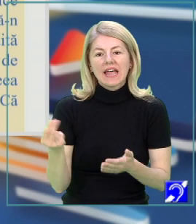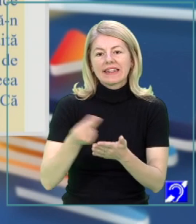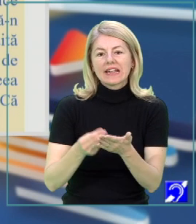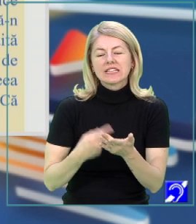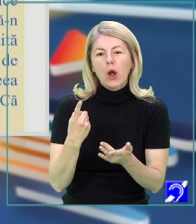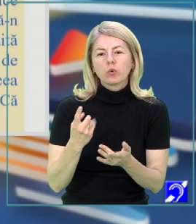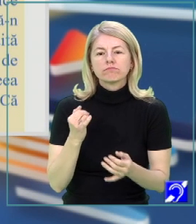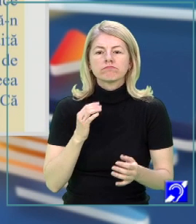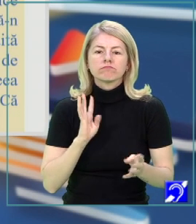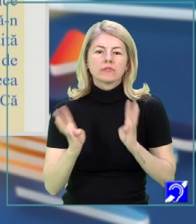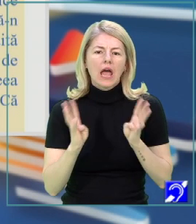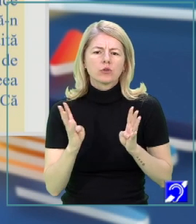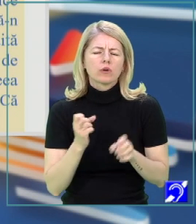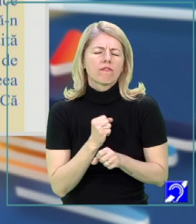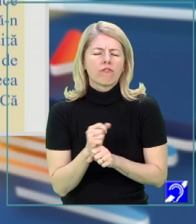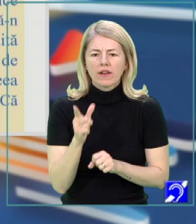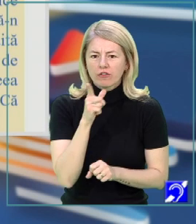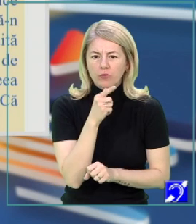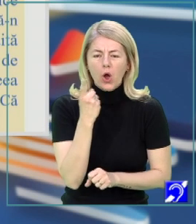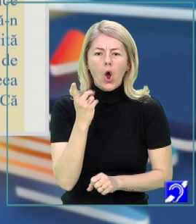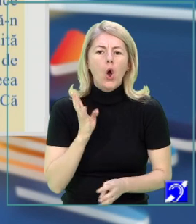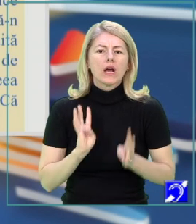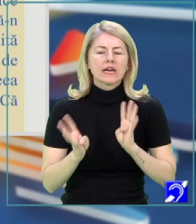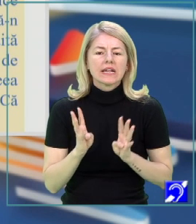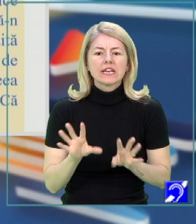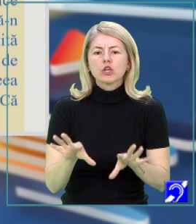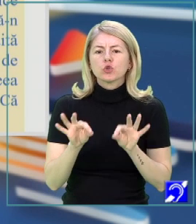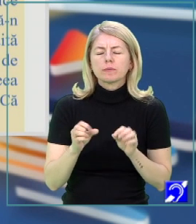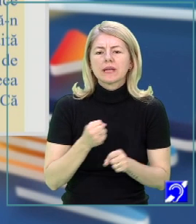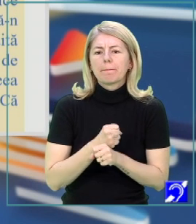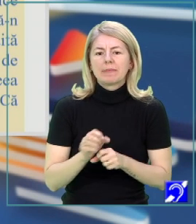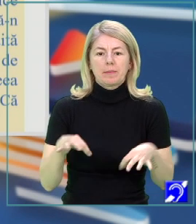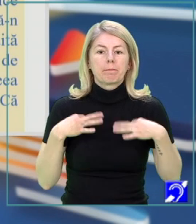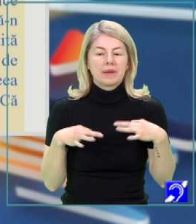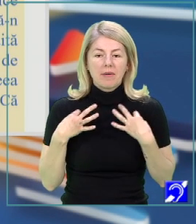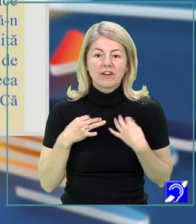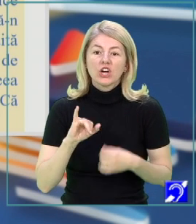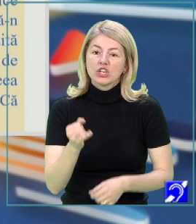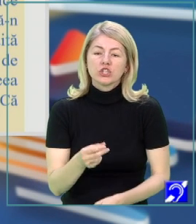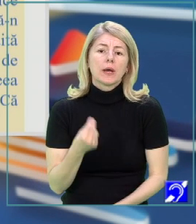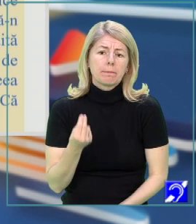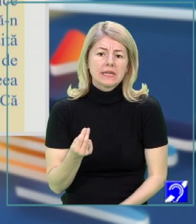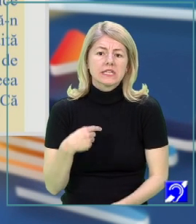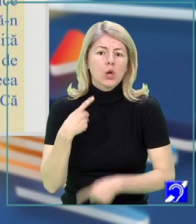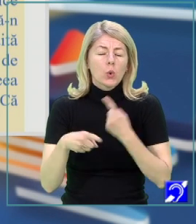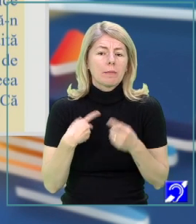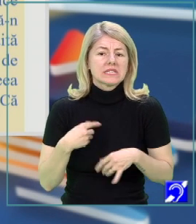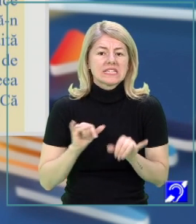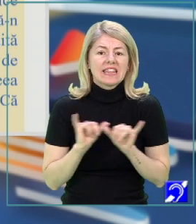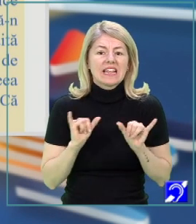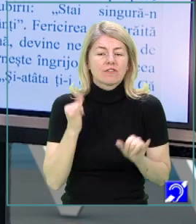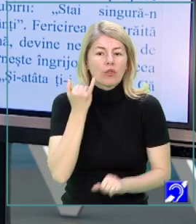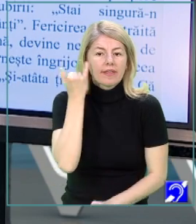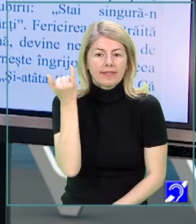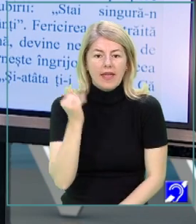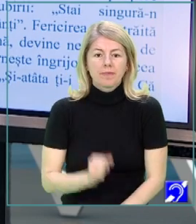unui cadru spațial de mare frumusețe, o grădină surprinsă în plină primăvară, și, bineînțeles, urmează să dezvoltă această